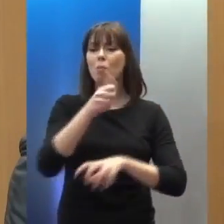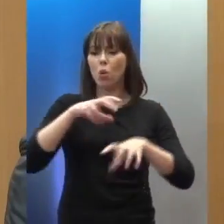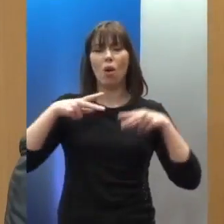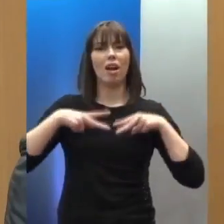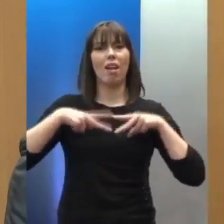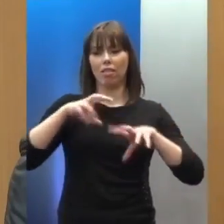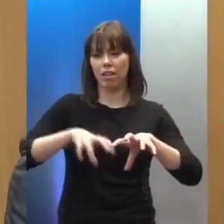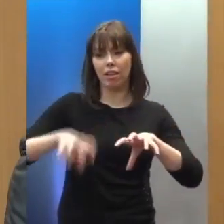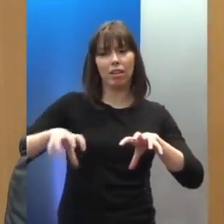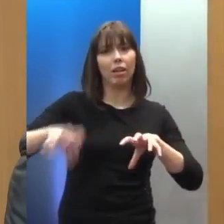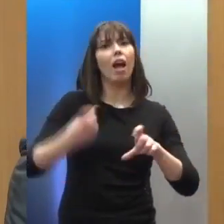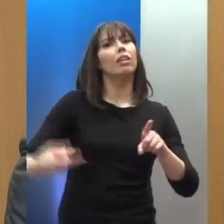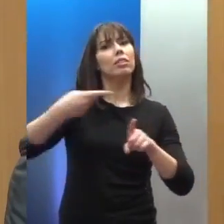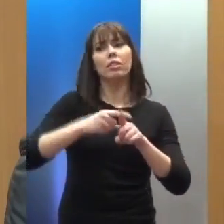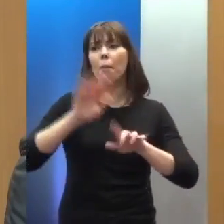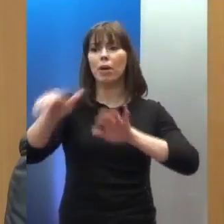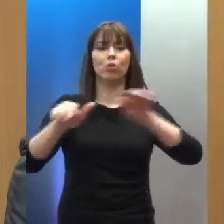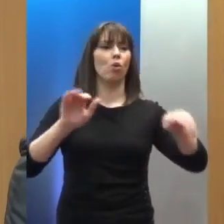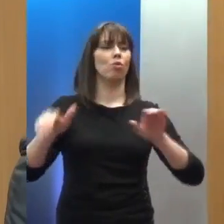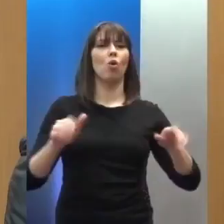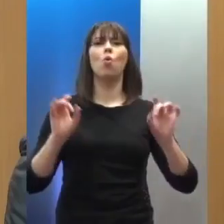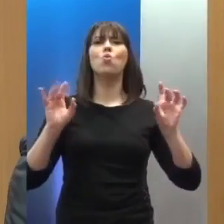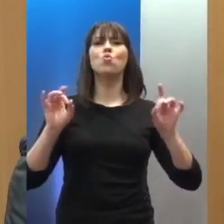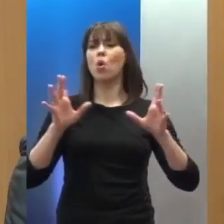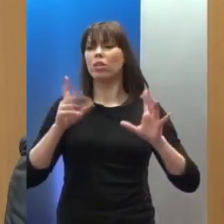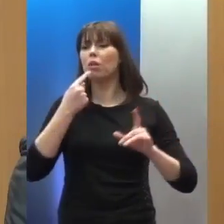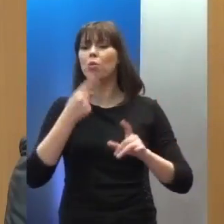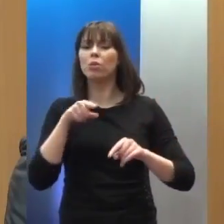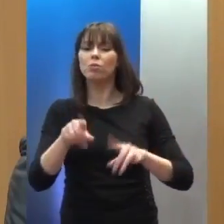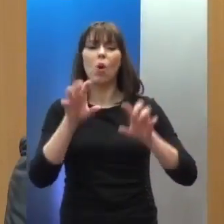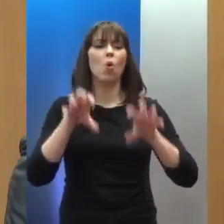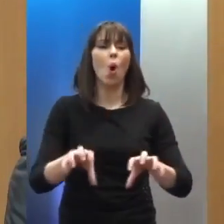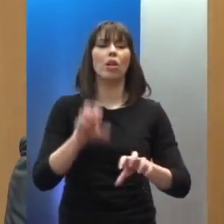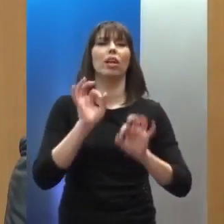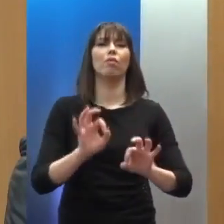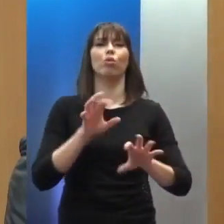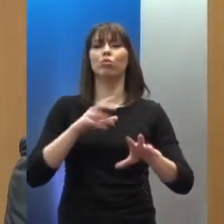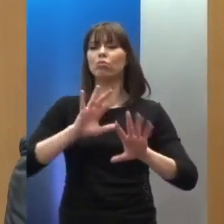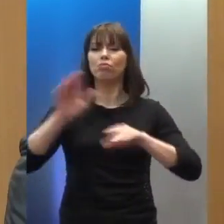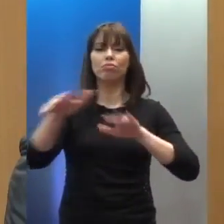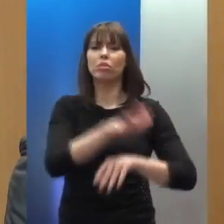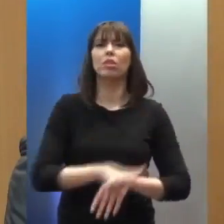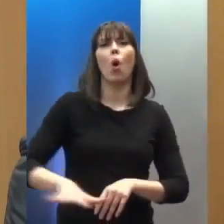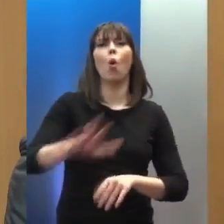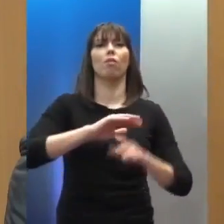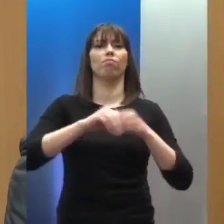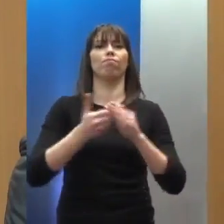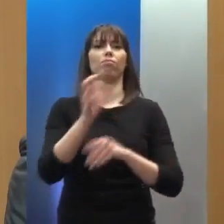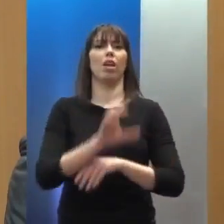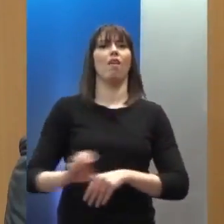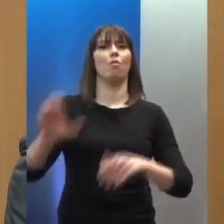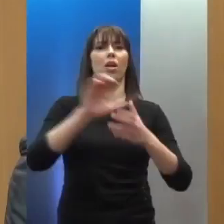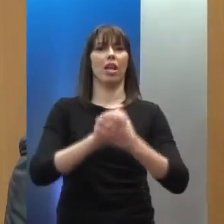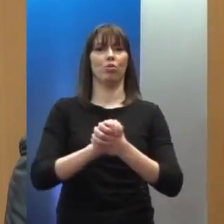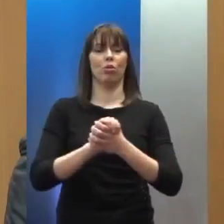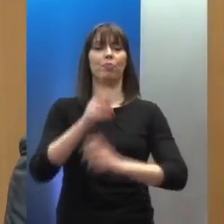αυτών, χωρίς γεωγραφικό περιορισμό. Το Συμβούλιο Ανθρώπινων Δικαιωμάτων